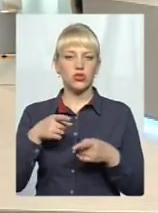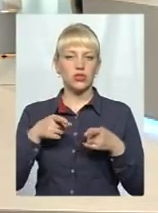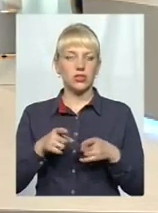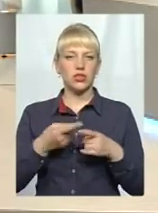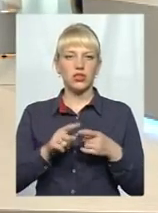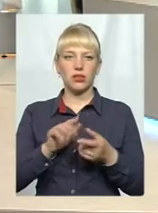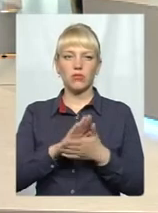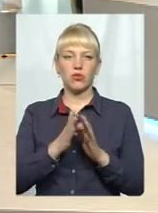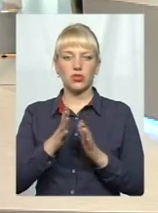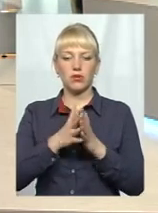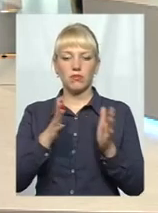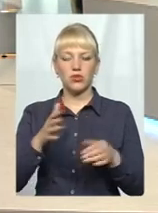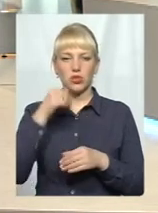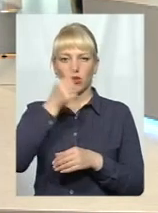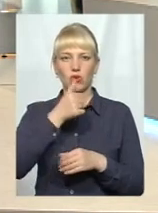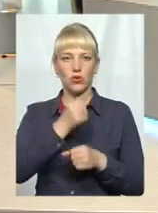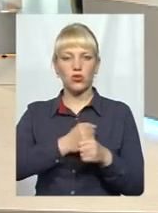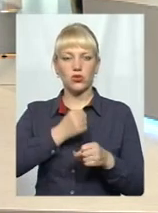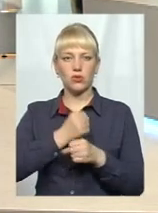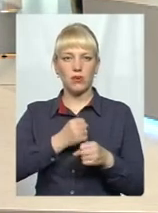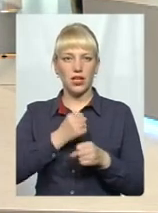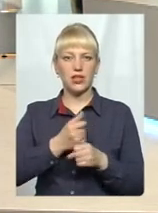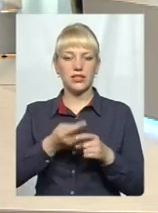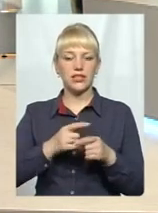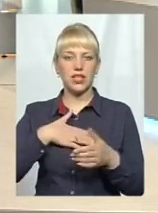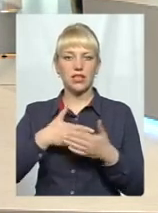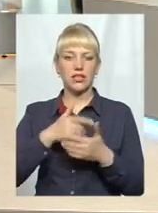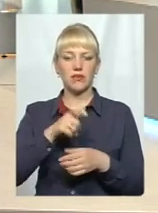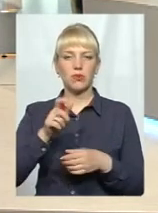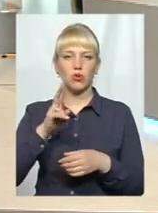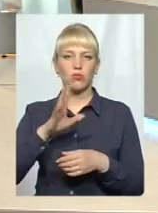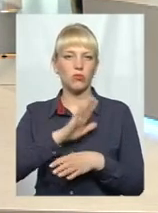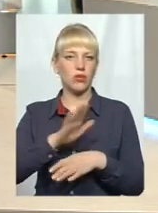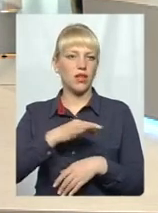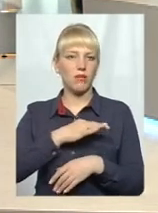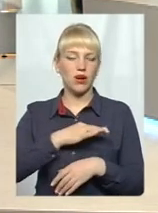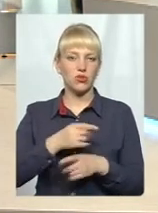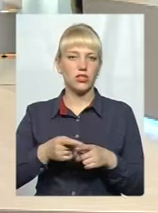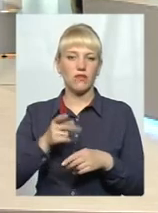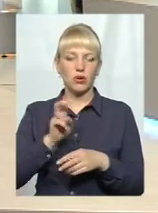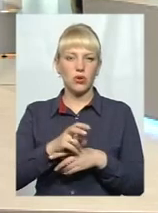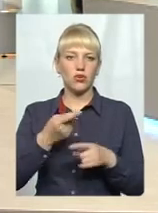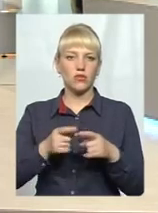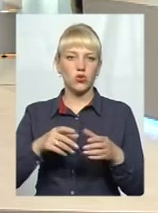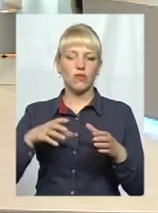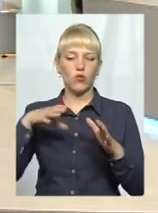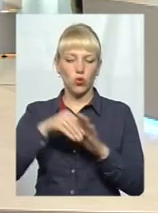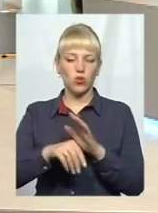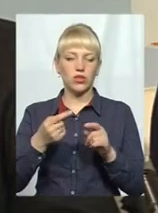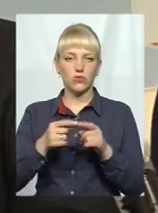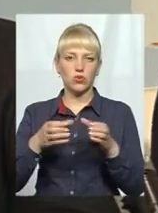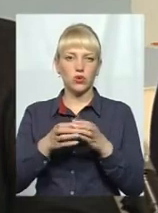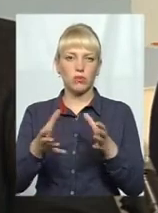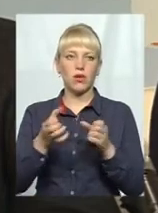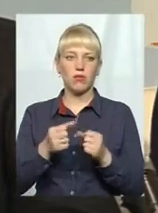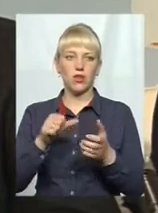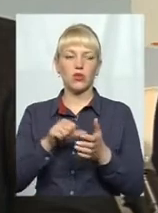більше року розроблялося. І ті активні підприємці, яким було небайдежо, вони входили в цю групу і приймали участь в обговоренні цього